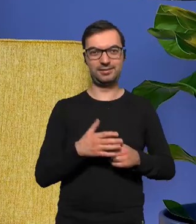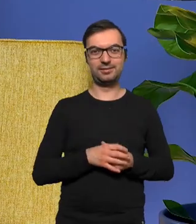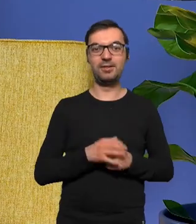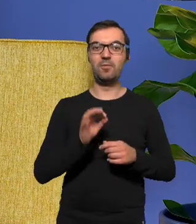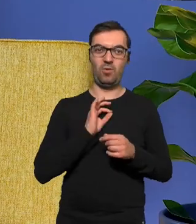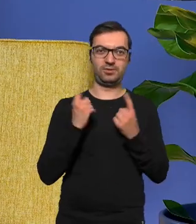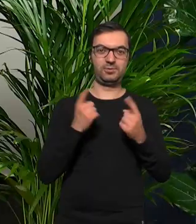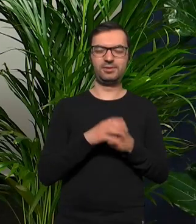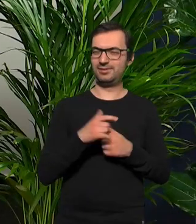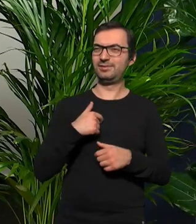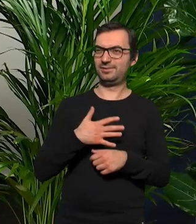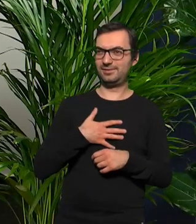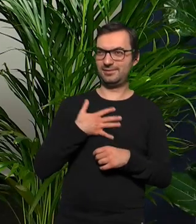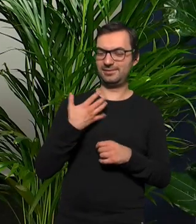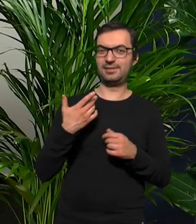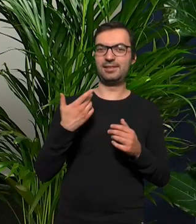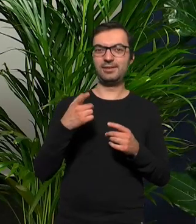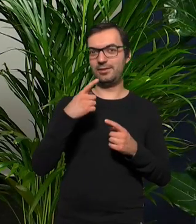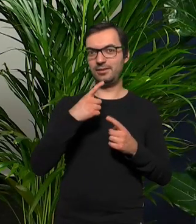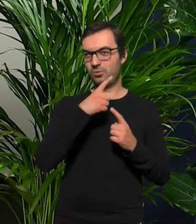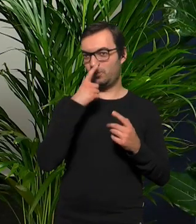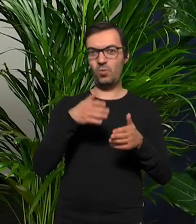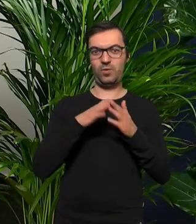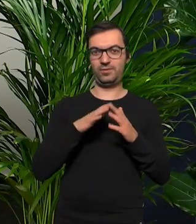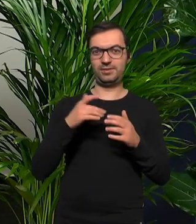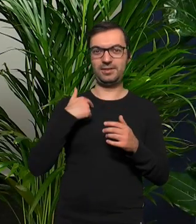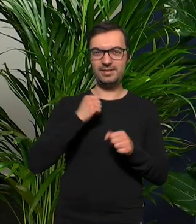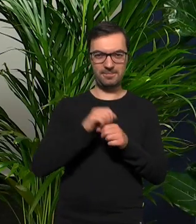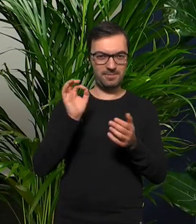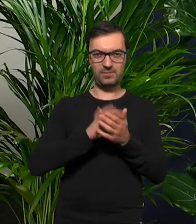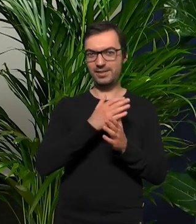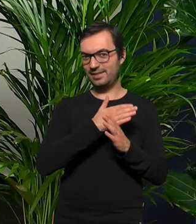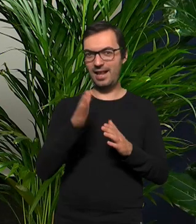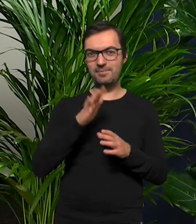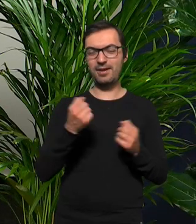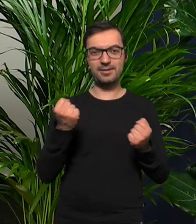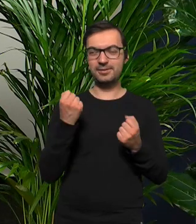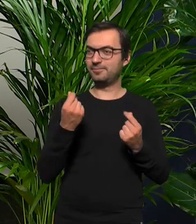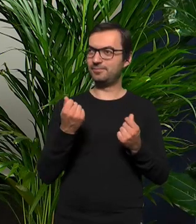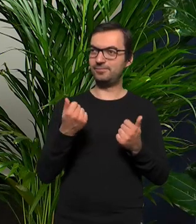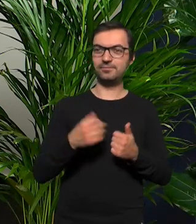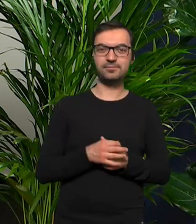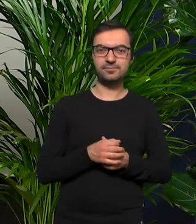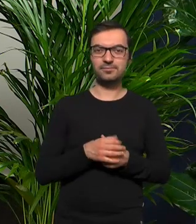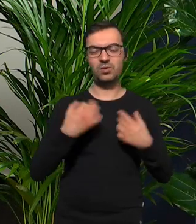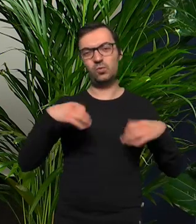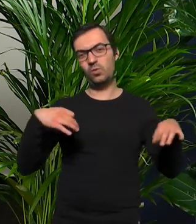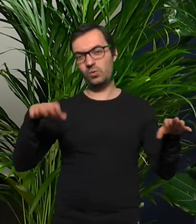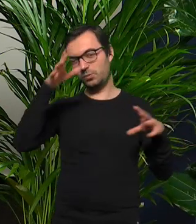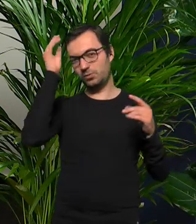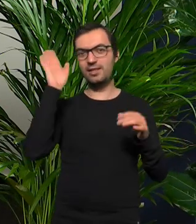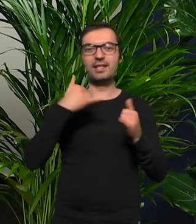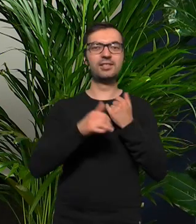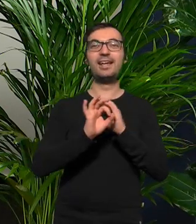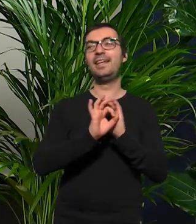w moim przypadku ale jestem zdziwiona bo w takim razie świetnie to maskujesz bo byłam przekonana że ty nadal zachowujesz w taki właśnie luz że nawet jak nie